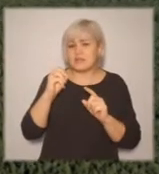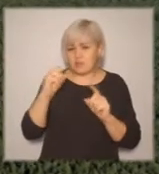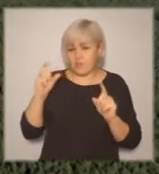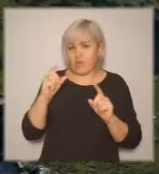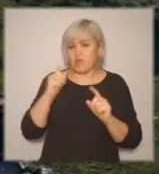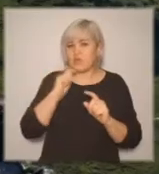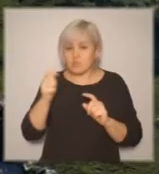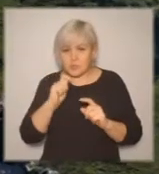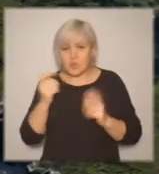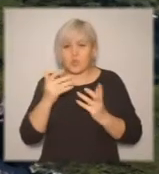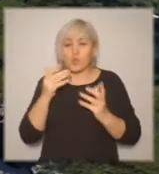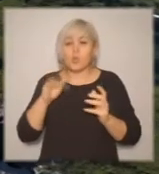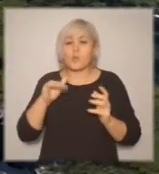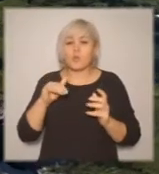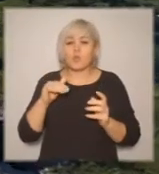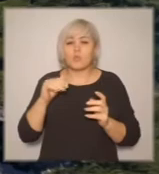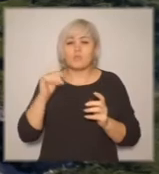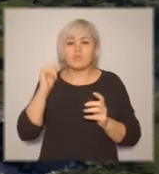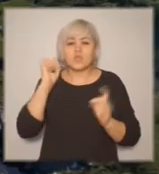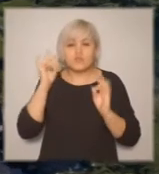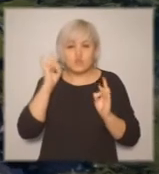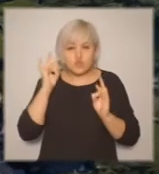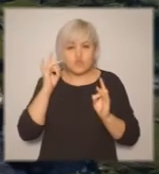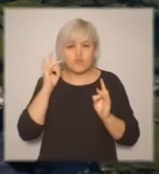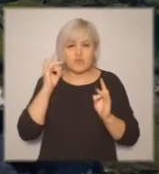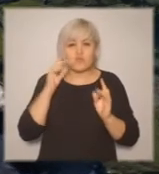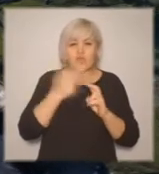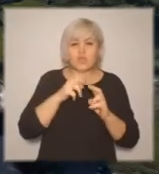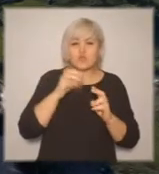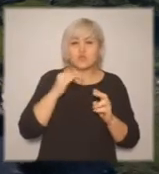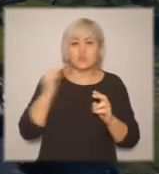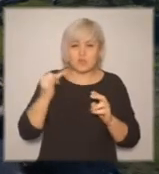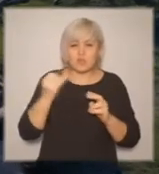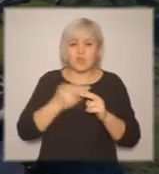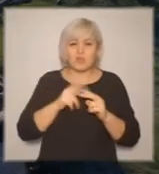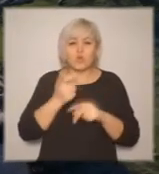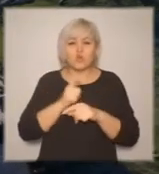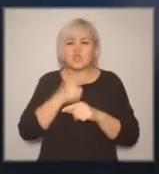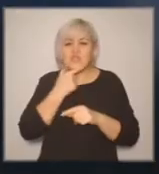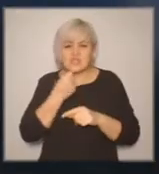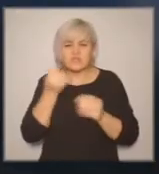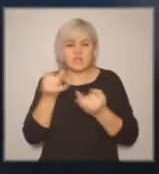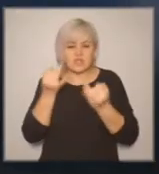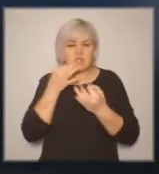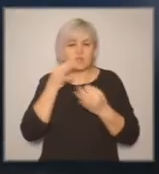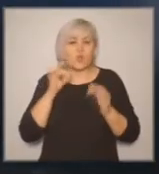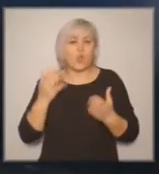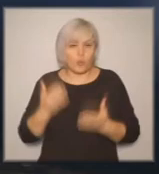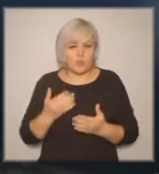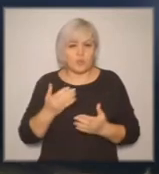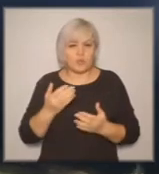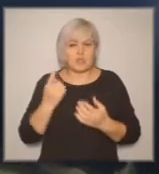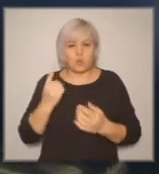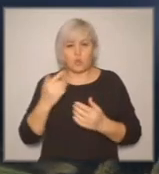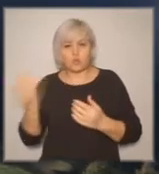интересный опыт, потому что, со мной стороны, это кино. Опыт с кино у меня был, и с документальным кино я тоже работала. Но это документальное